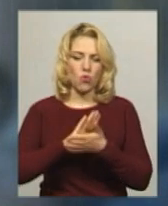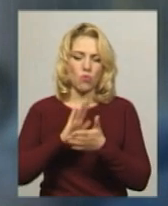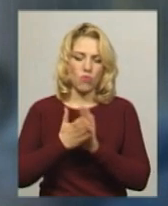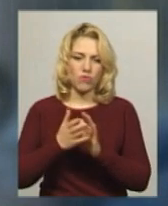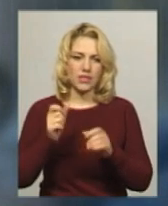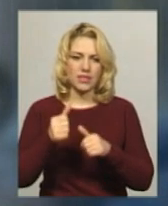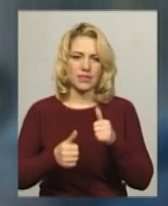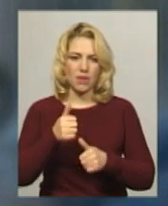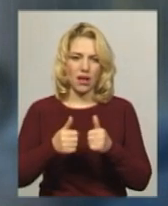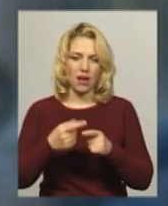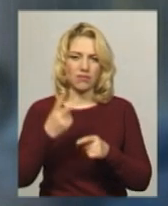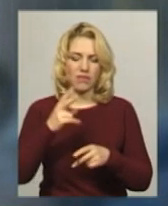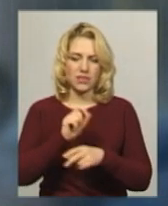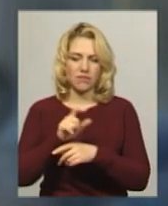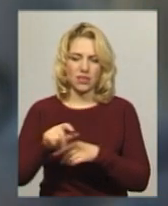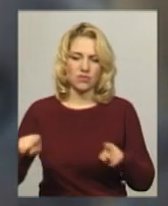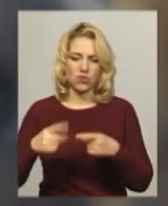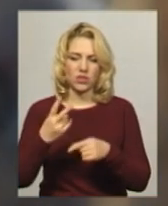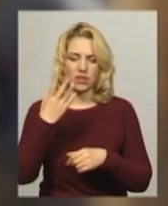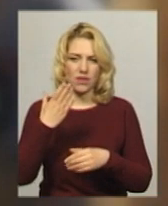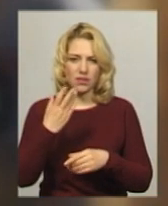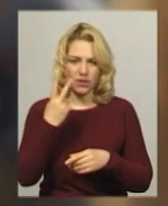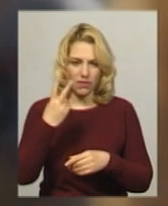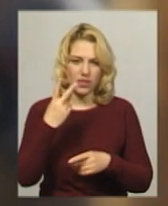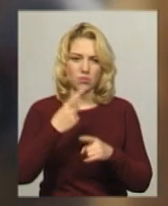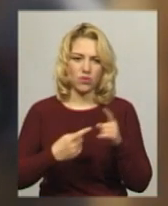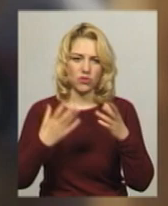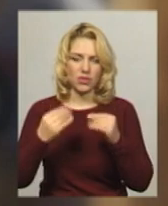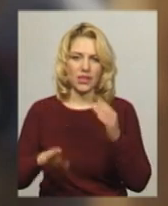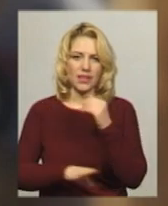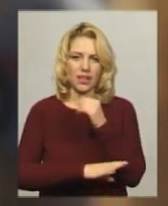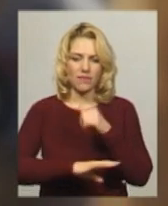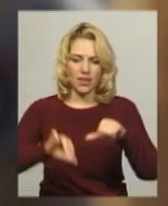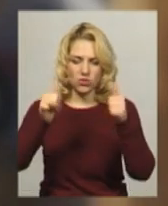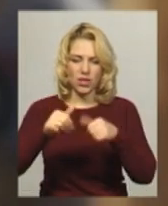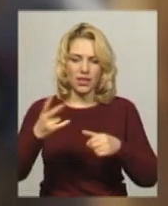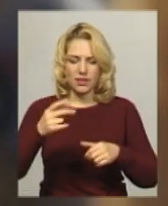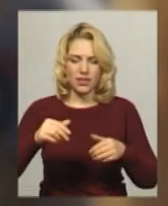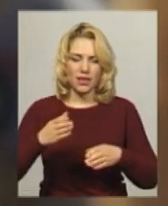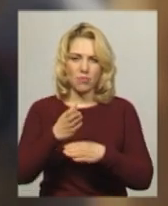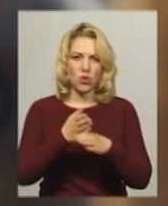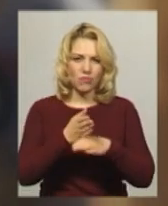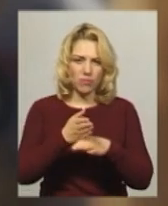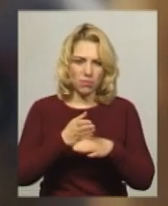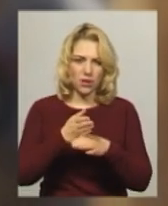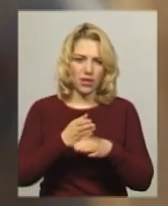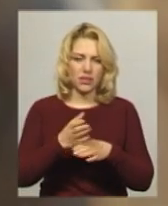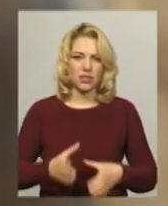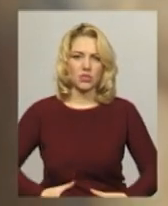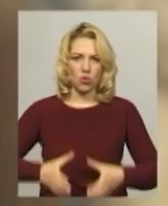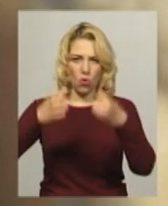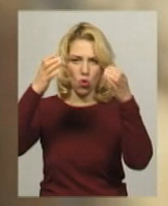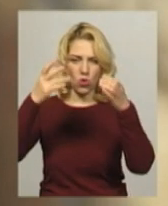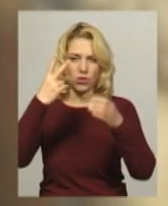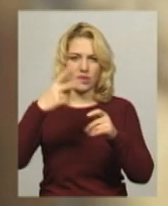завдання – створити за 2,5 дні дерев'яну скульптуру на вільну тему. Її треба випиляти пилою з дубової колоди задовжки 2 метри.